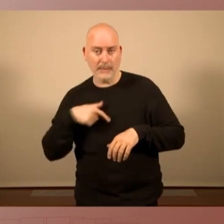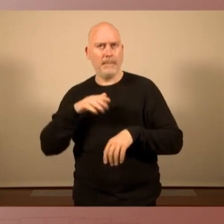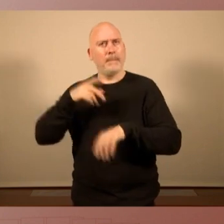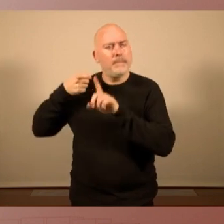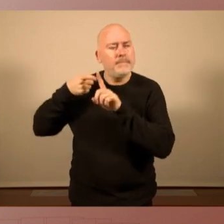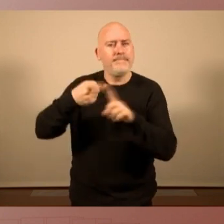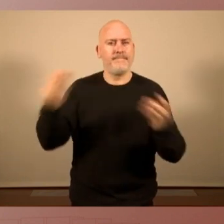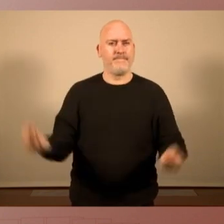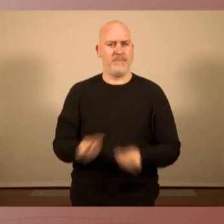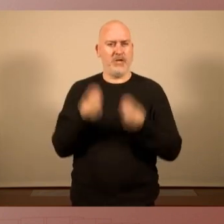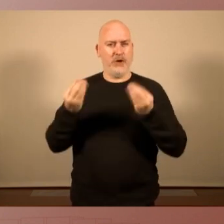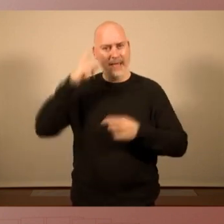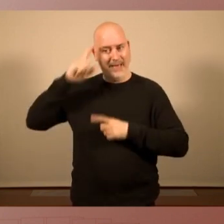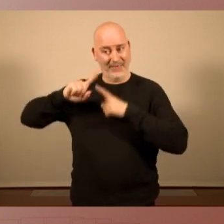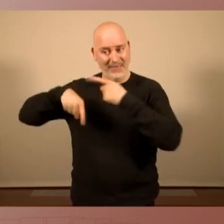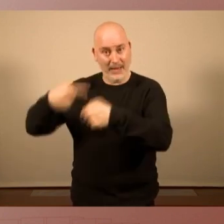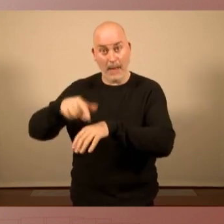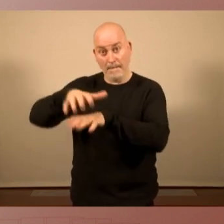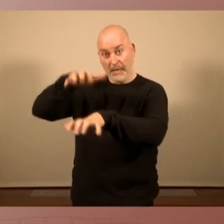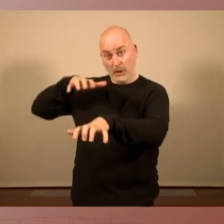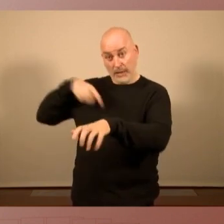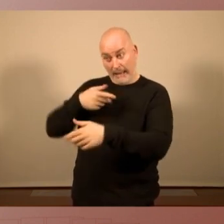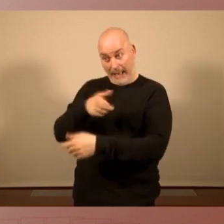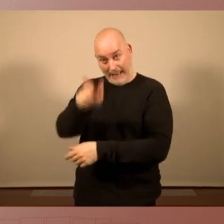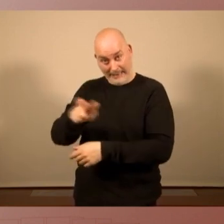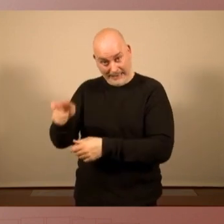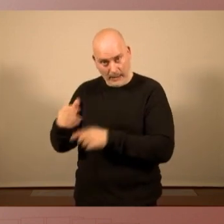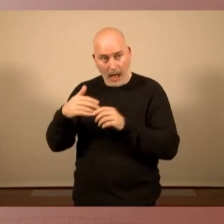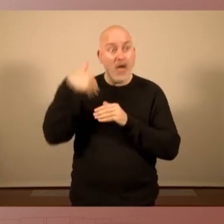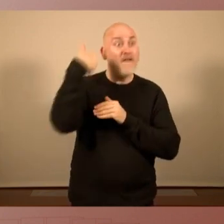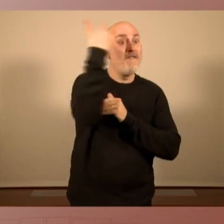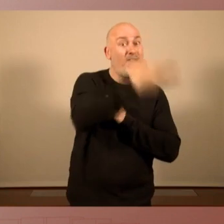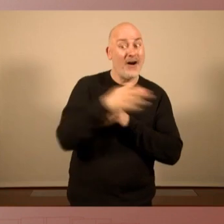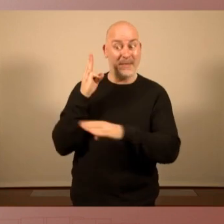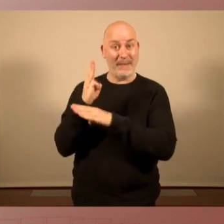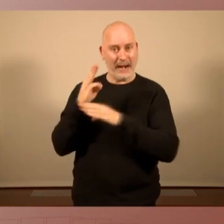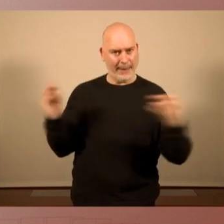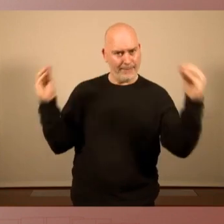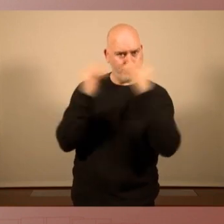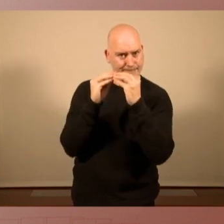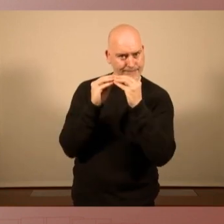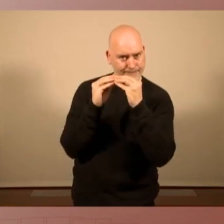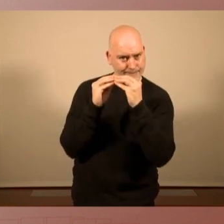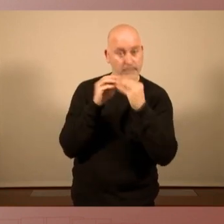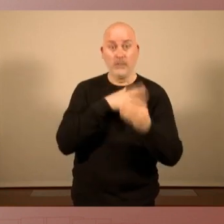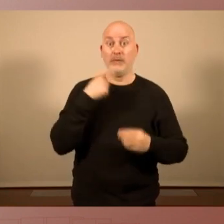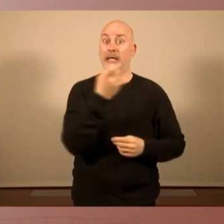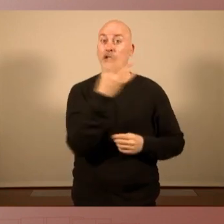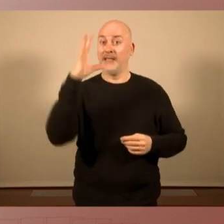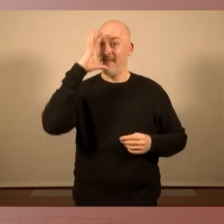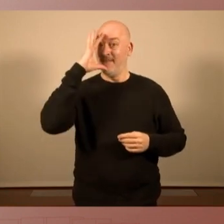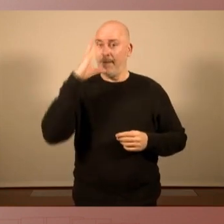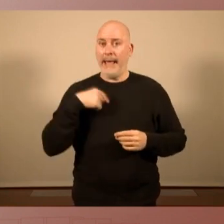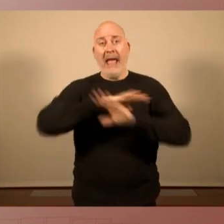a dia de la majoria de la població amb el que passi fora i per tant el 14 de febrer no es va acabar res ens